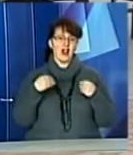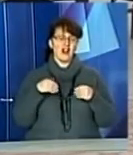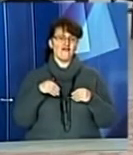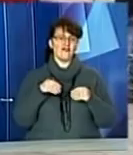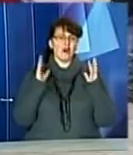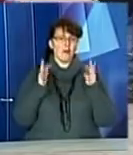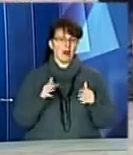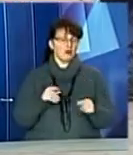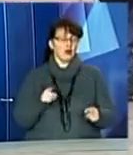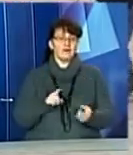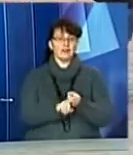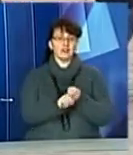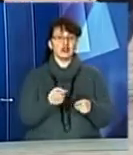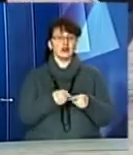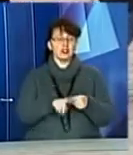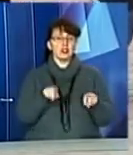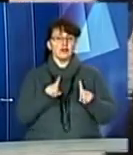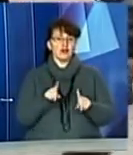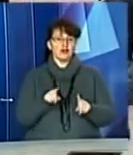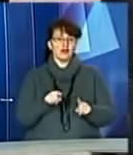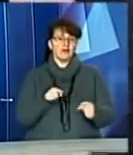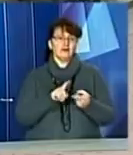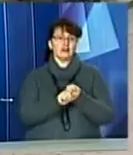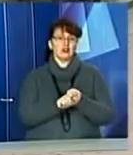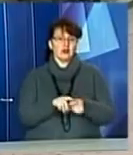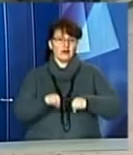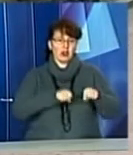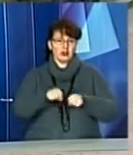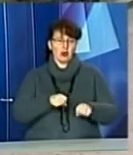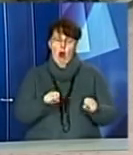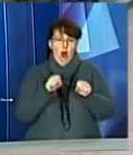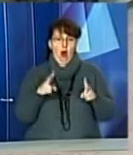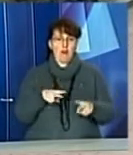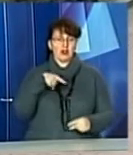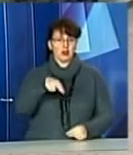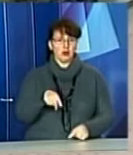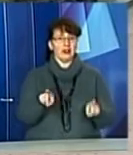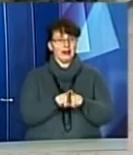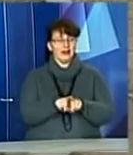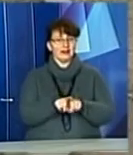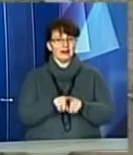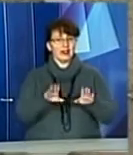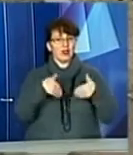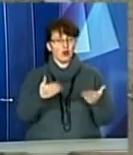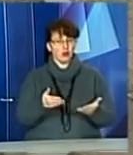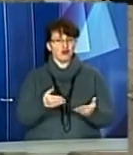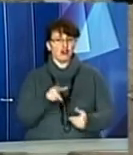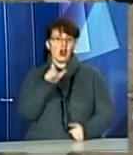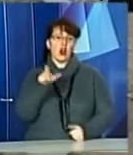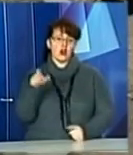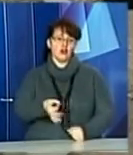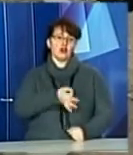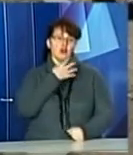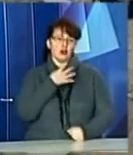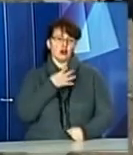що в парку через велосипедистів небезпечно ходити. Така ініціатива більшості львів'ян сподобалася. Вітак ЛКП обіцяють в майбутньому